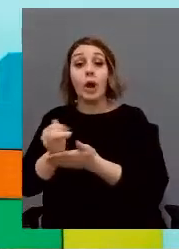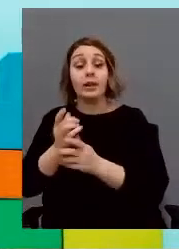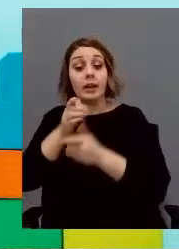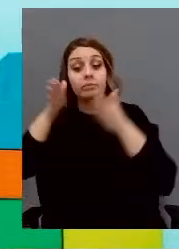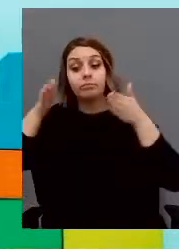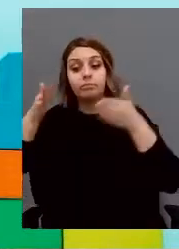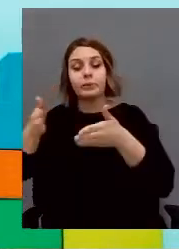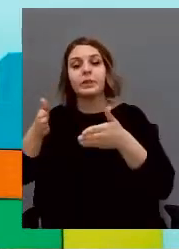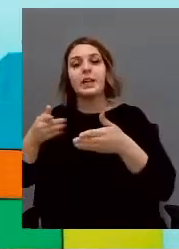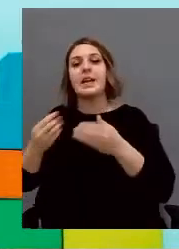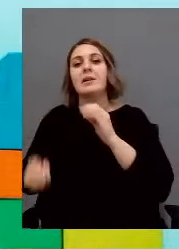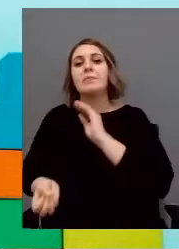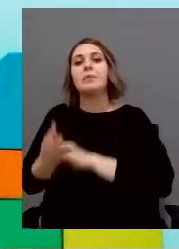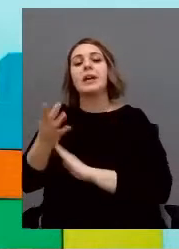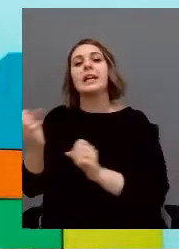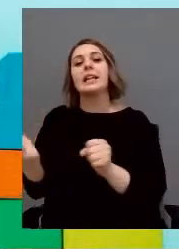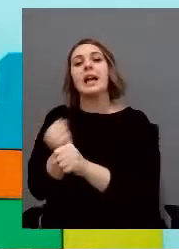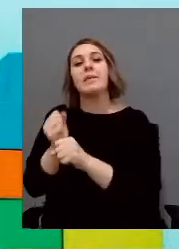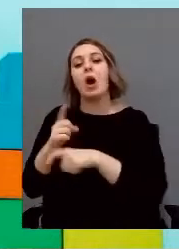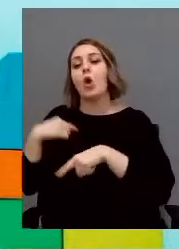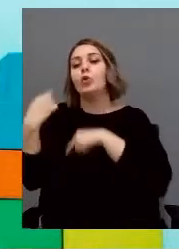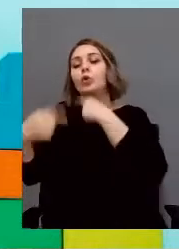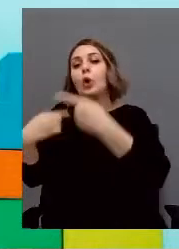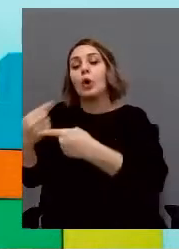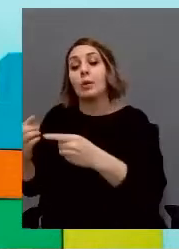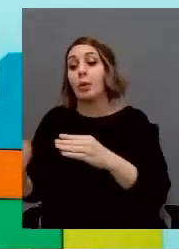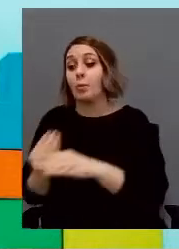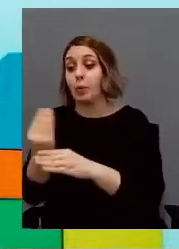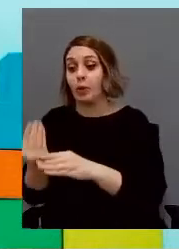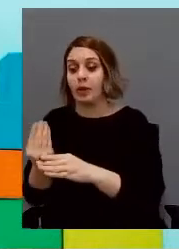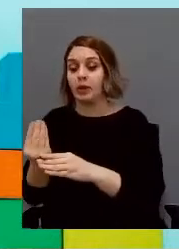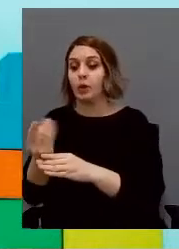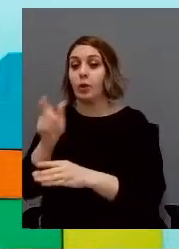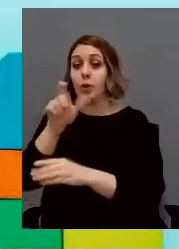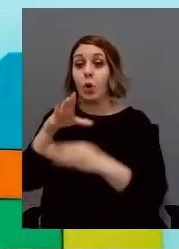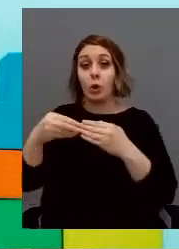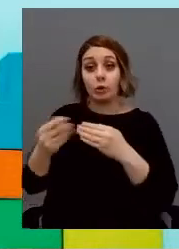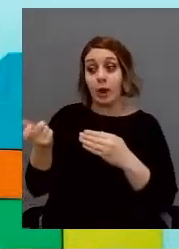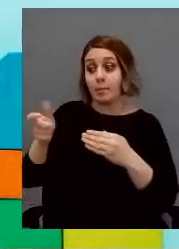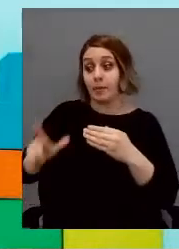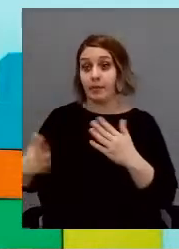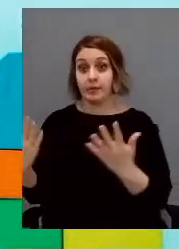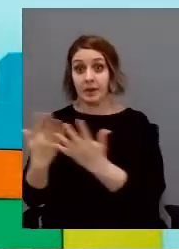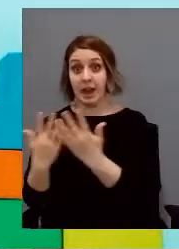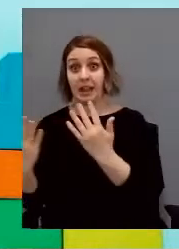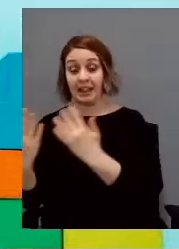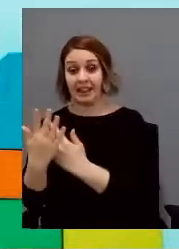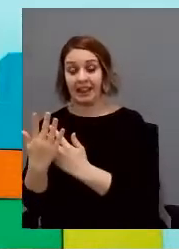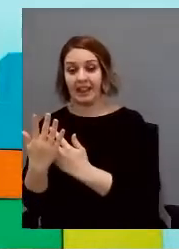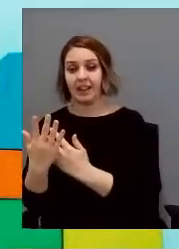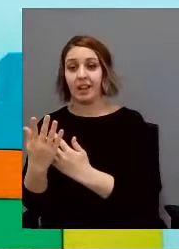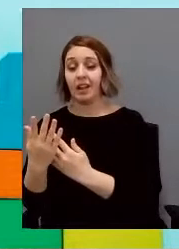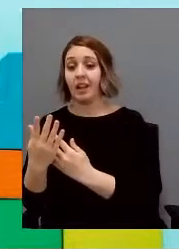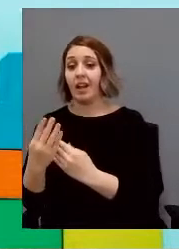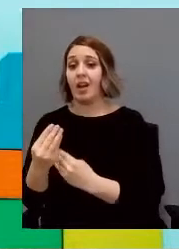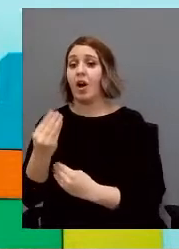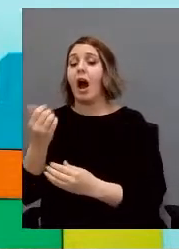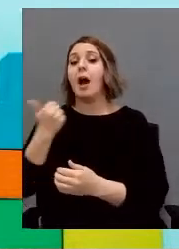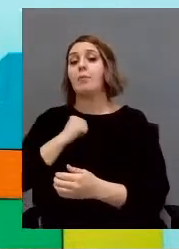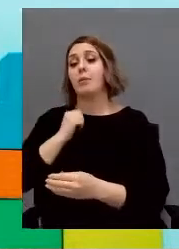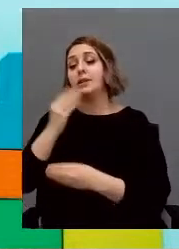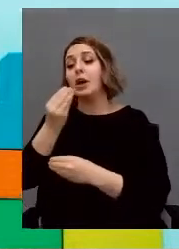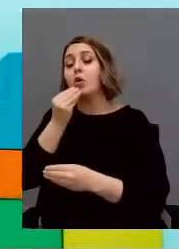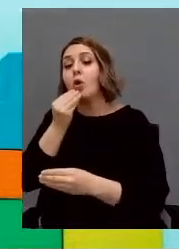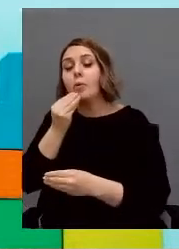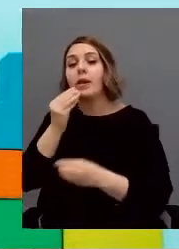i prodotti che realizzano i usuari junto con i professionisti si consumano nella vita quotidiana nella comida